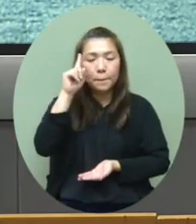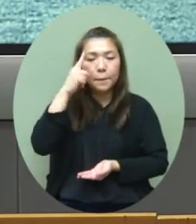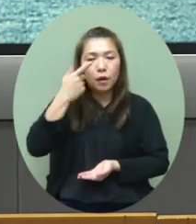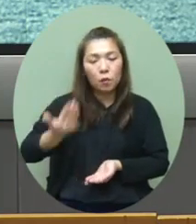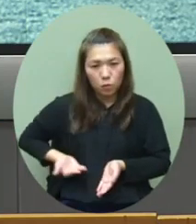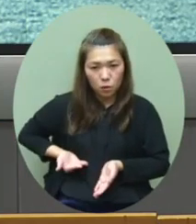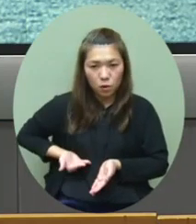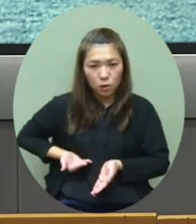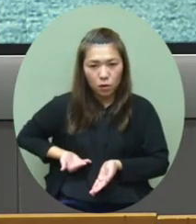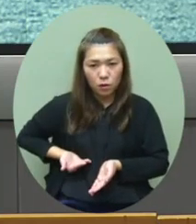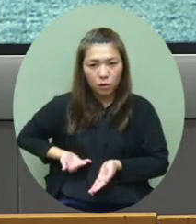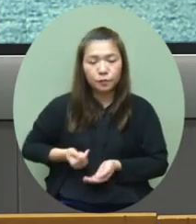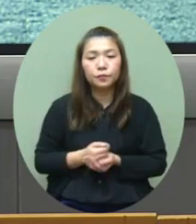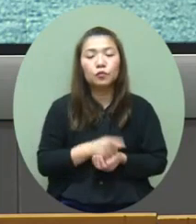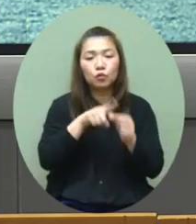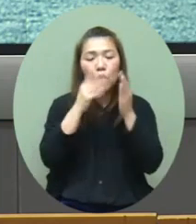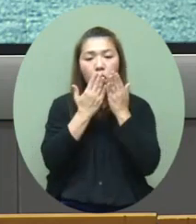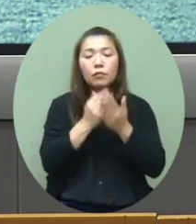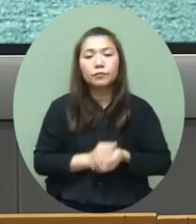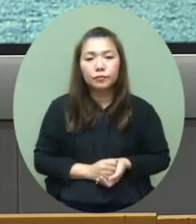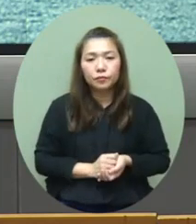读银熙中学